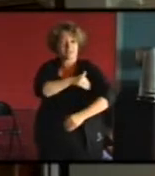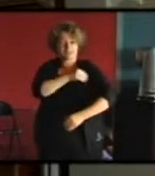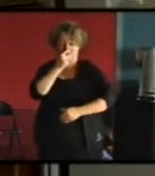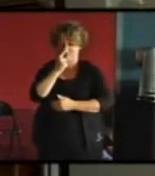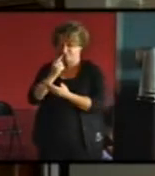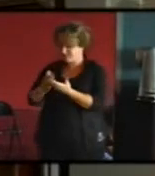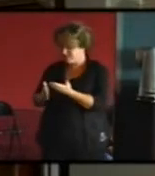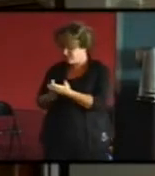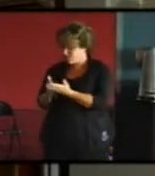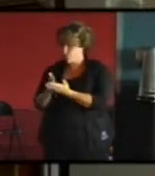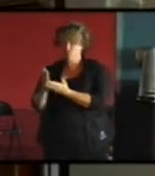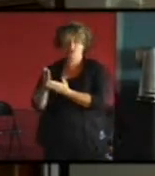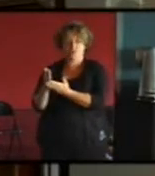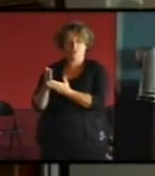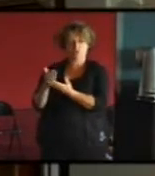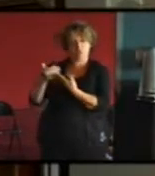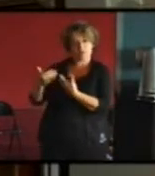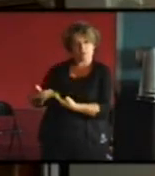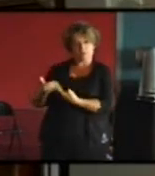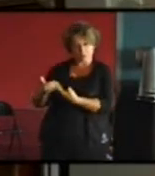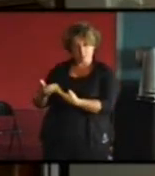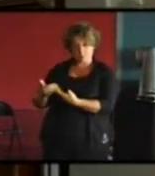actuelle contemporaine sur